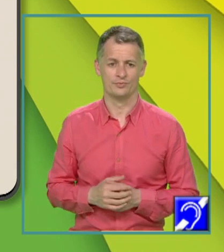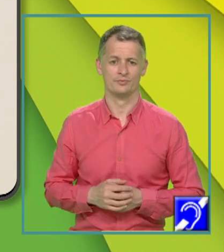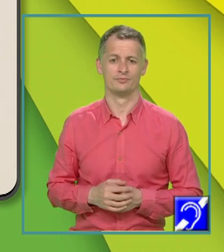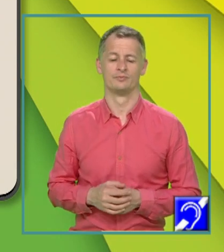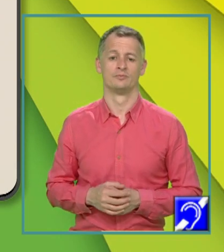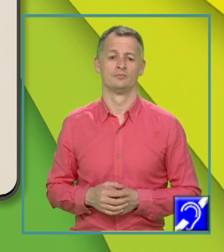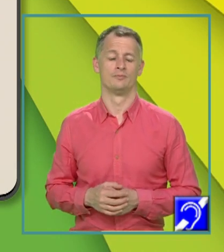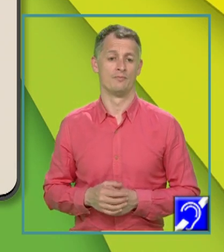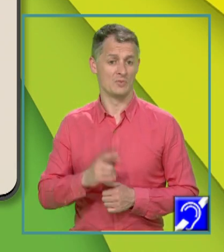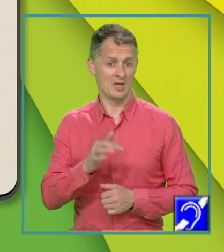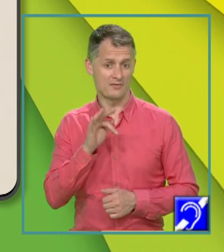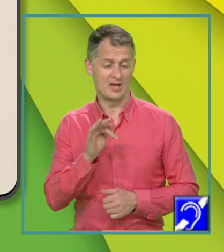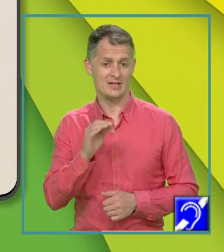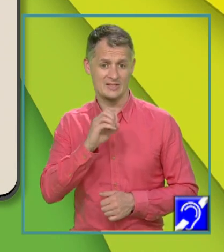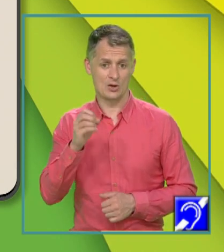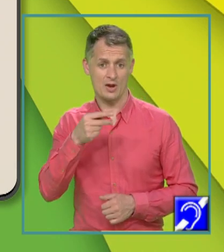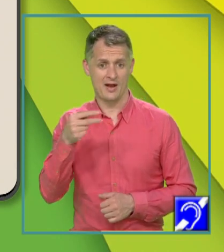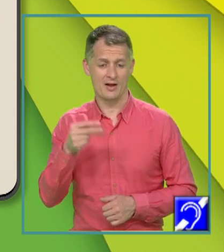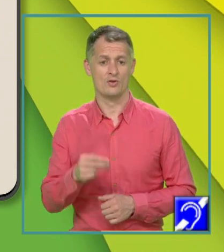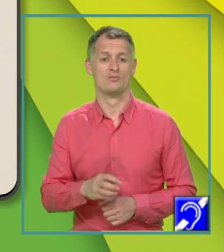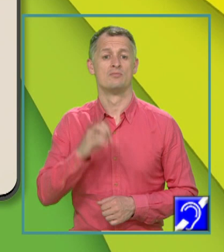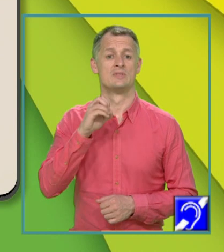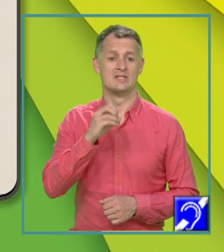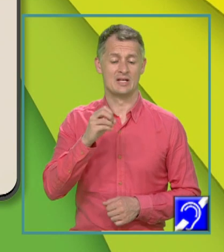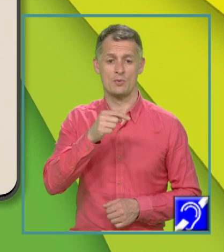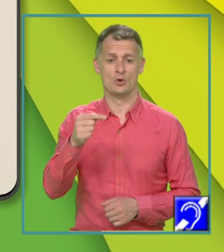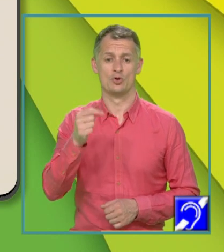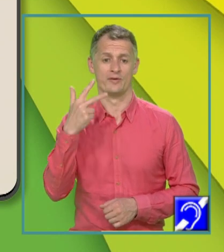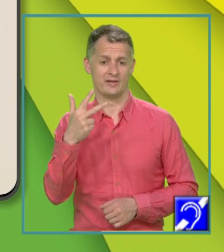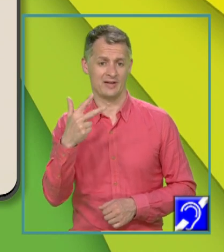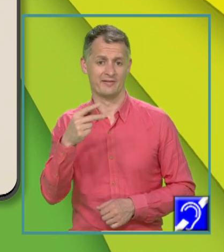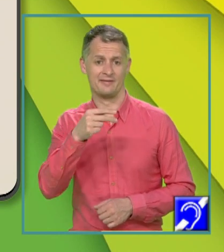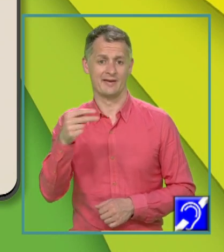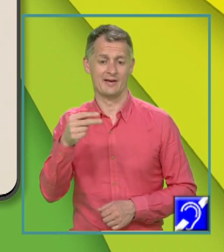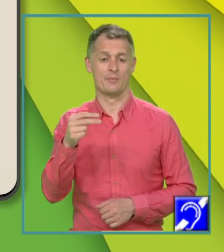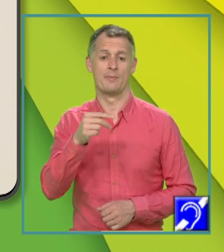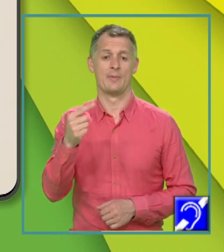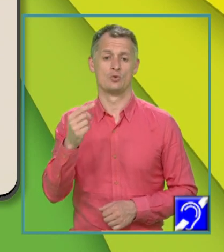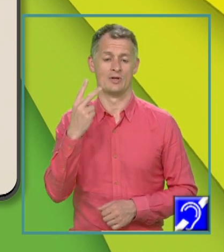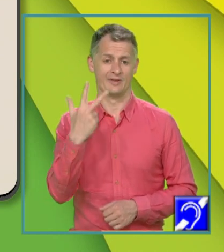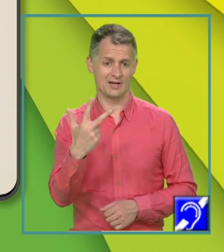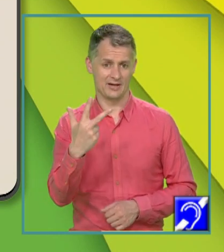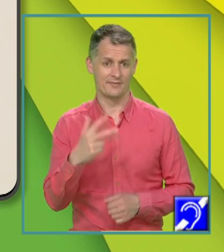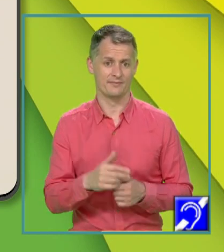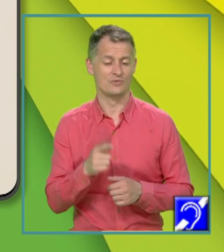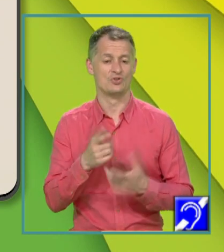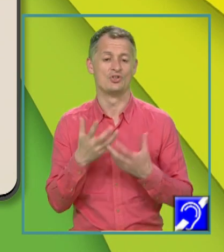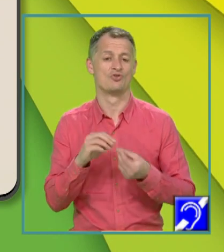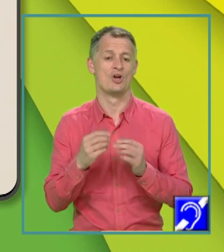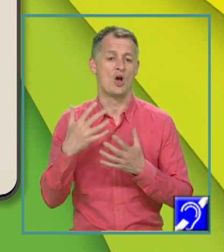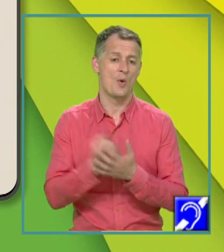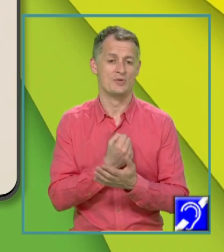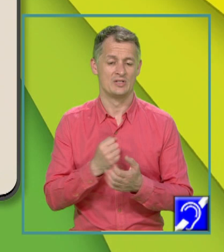0. F de 0 egal cu 0 minus 3 egal cu minus 3, ceea ce obțin